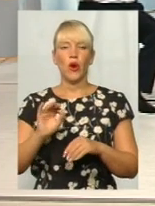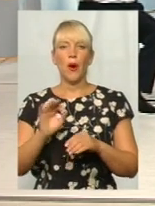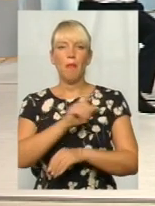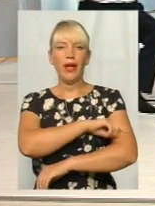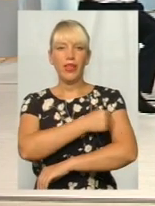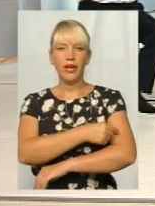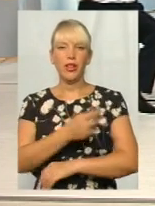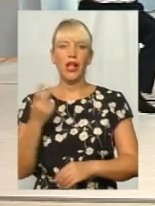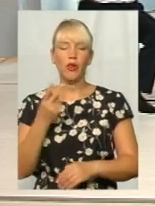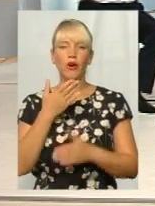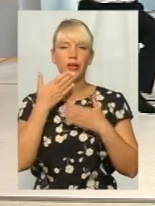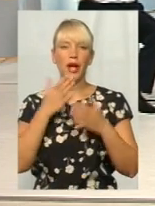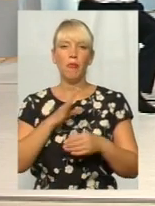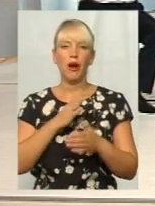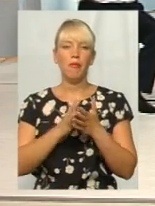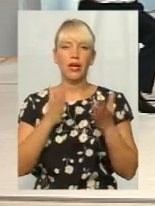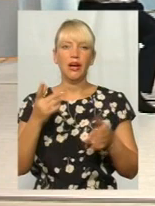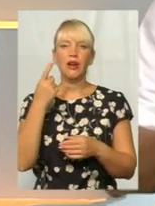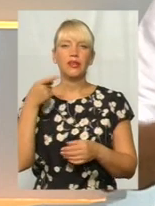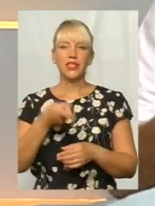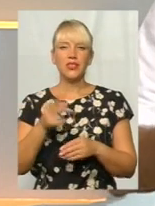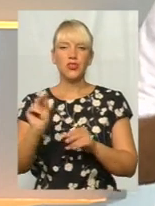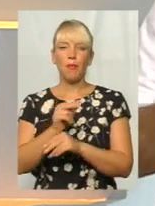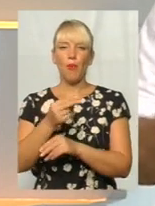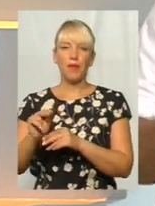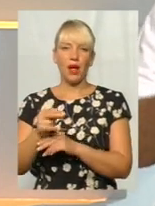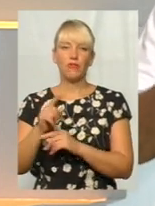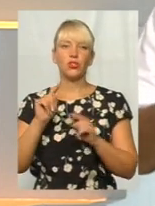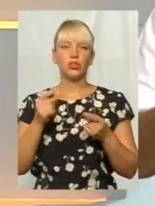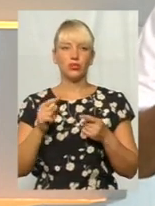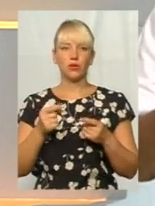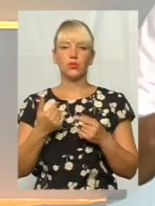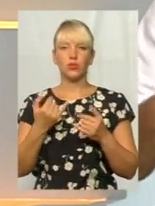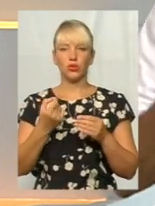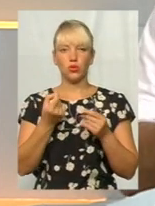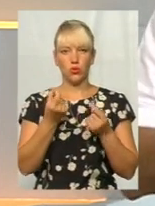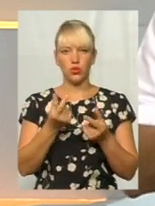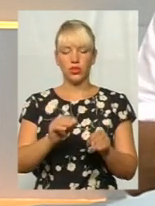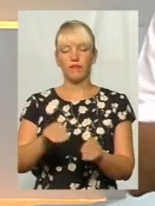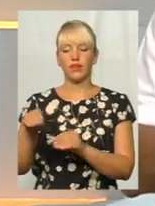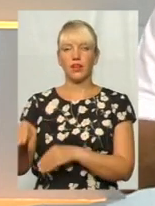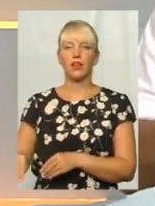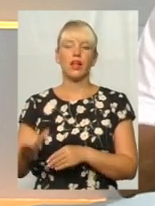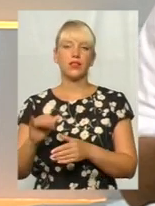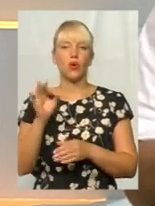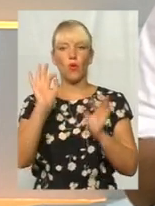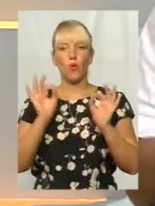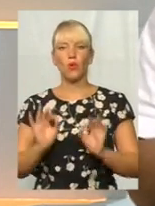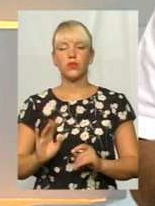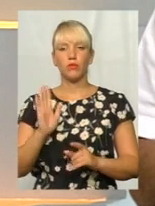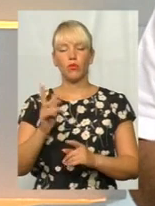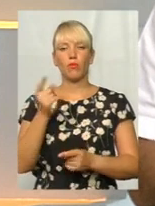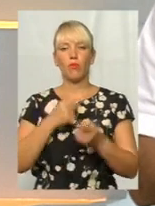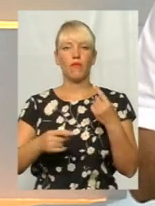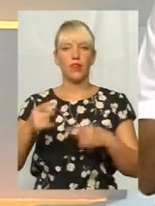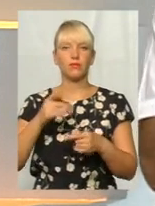знаєте, на друге читання було більше тисячу поправок. Тому знову-таки трошки відкладено, я думаю, осінню ми повернемось і потрібно буде